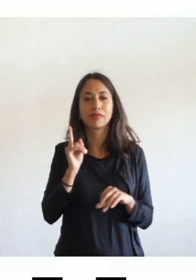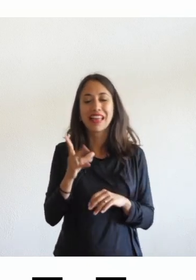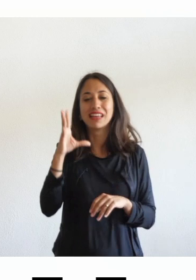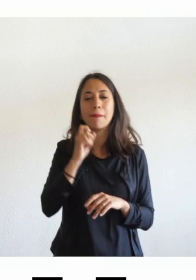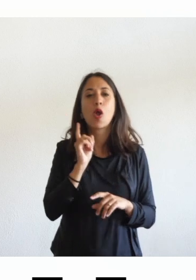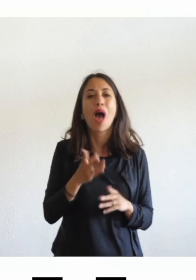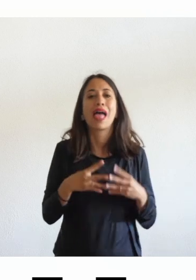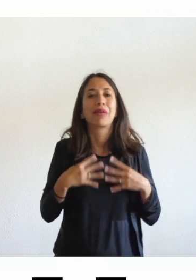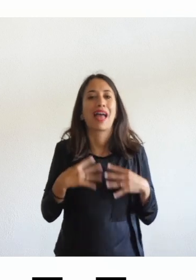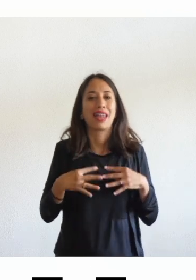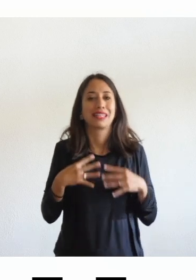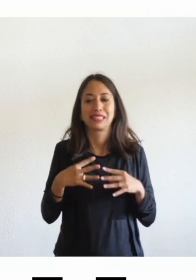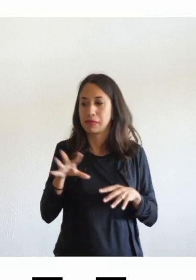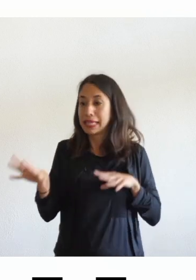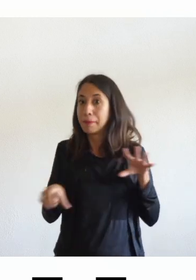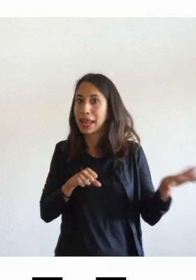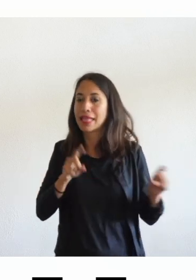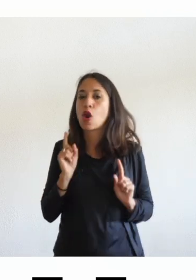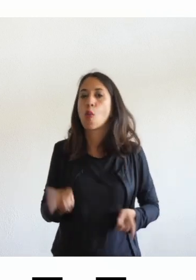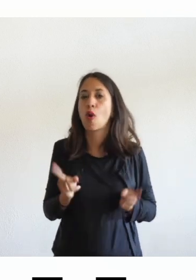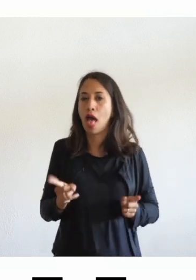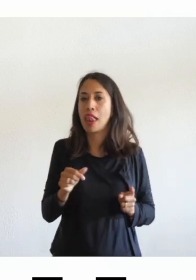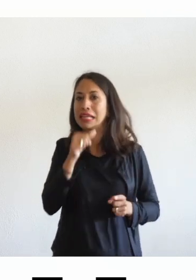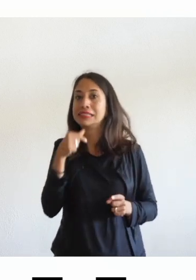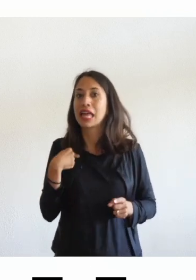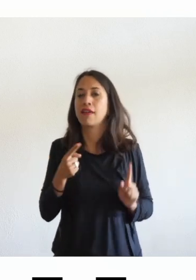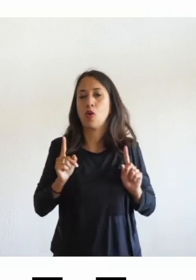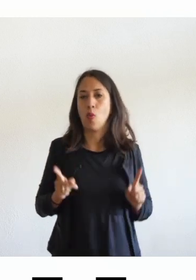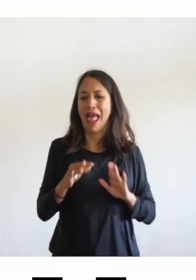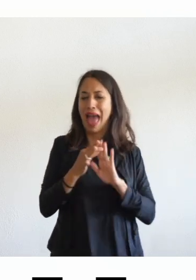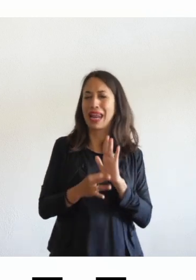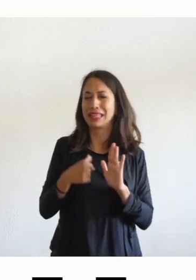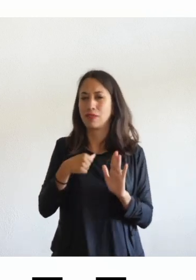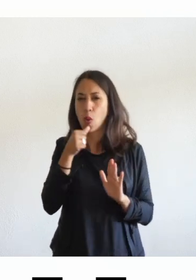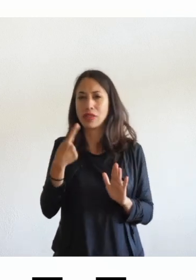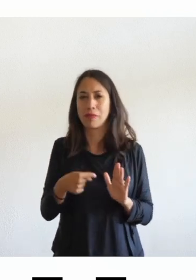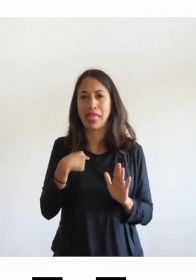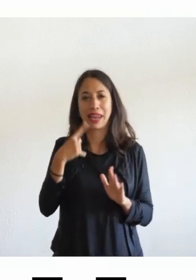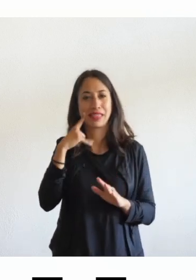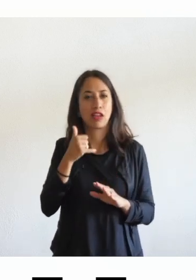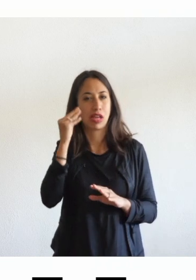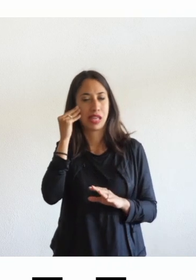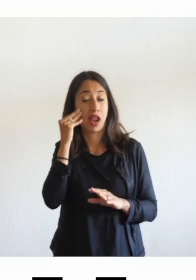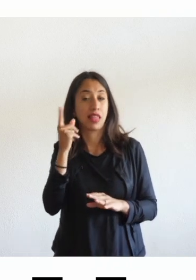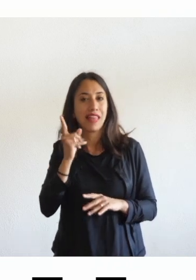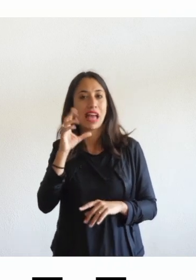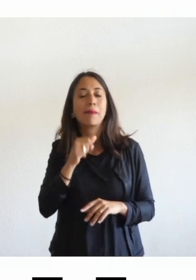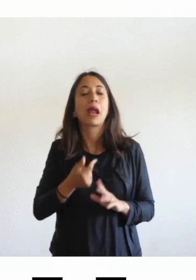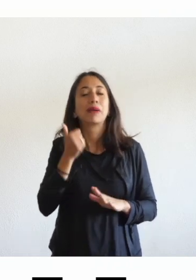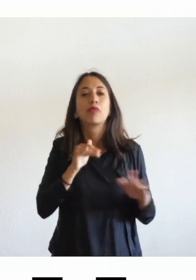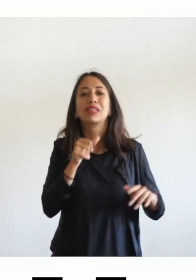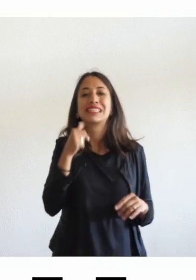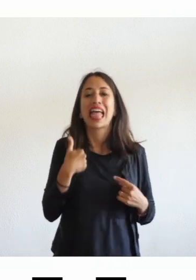caratteristiche dell'intelligenza artificiale in quello che mi serve secondo me è una cosa molto